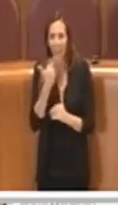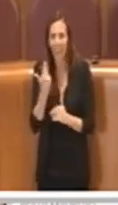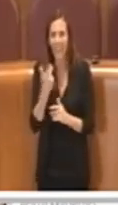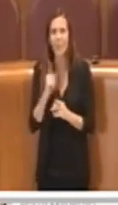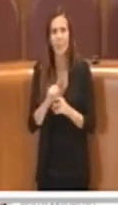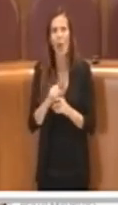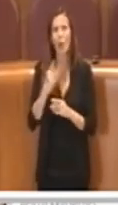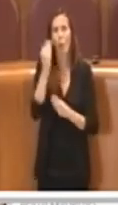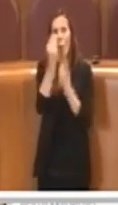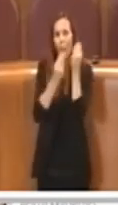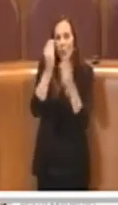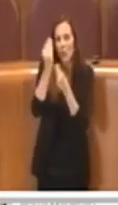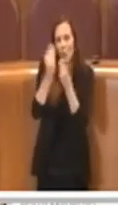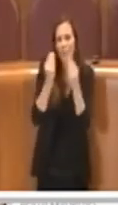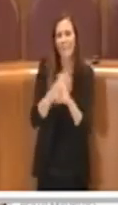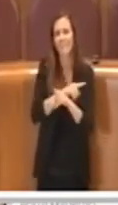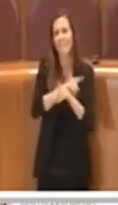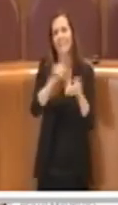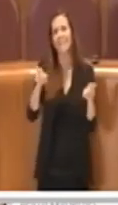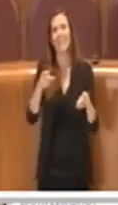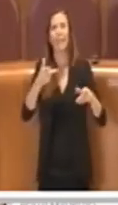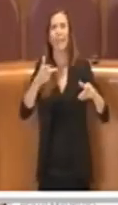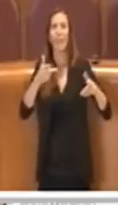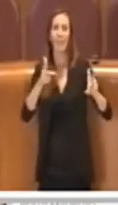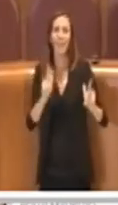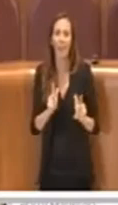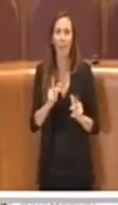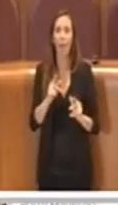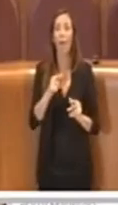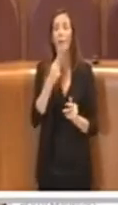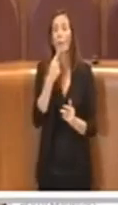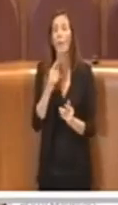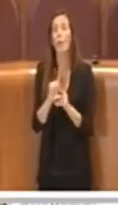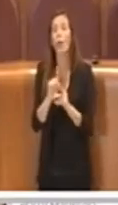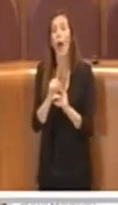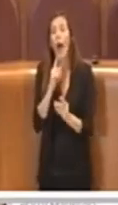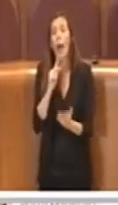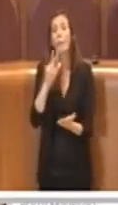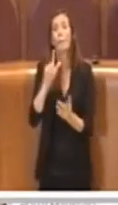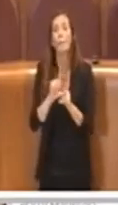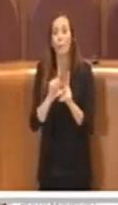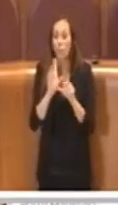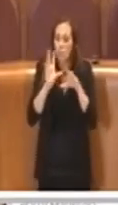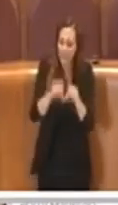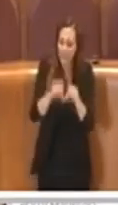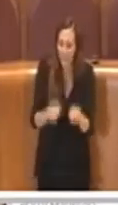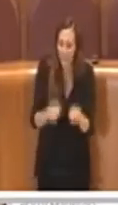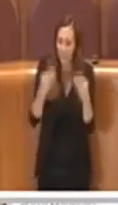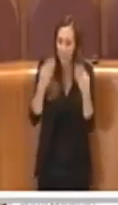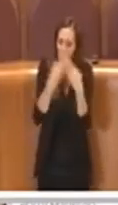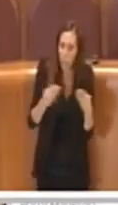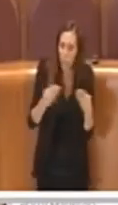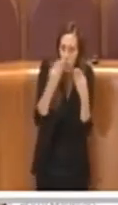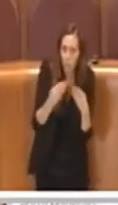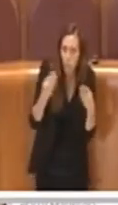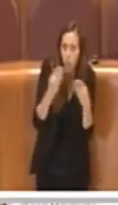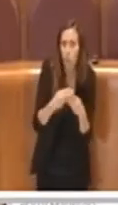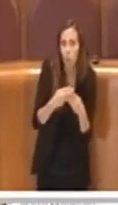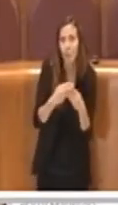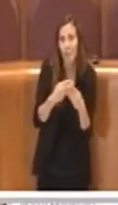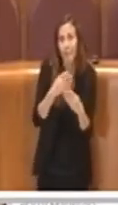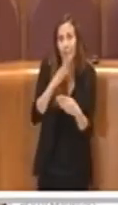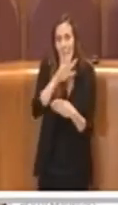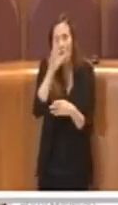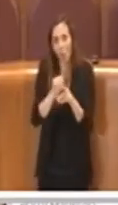opinionisti da salotto, quelli convinti che applicarsi allo studio significhi applicarsi alla frequentazione degli studi televisivi.